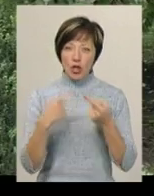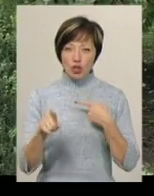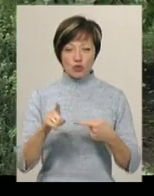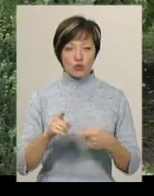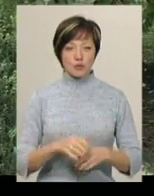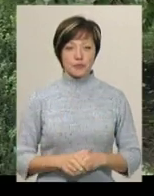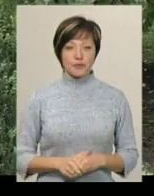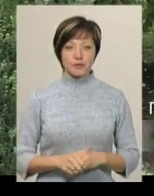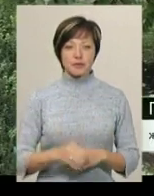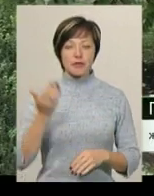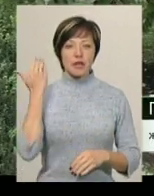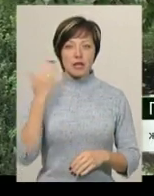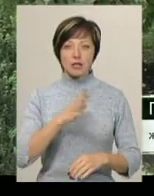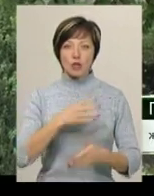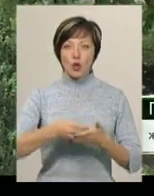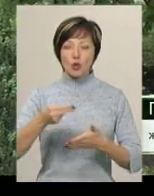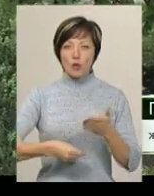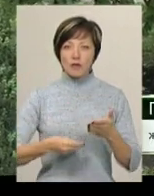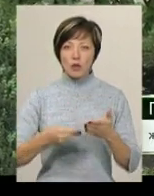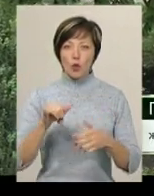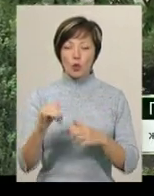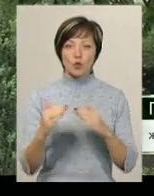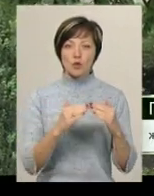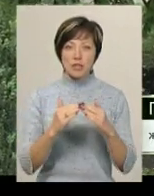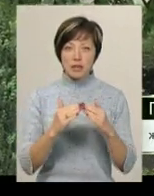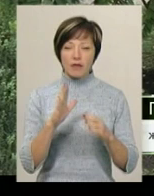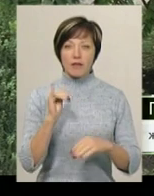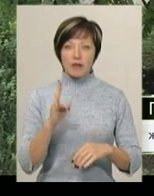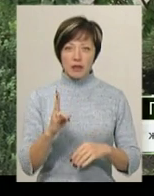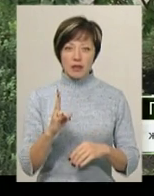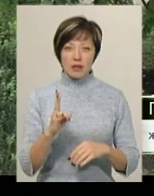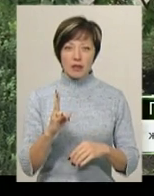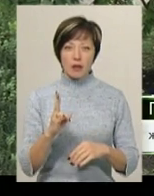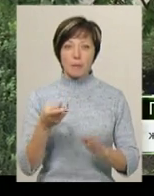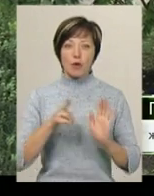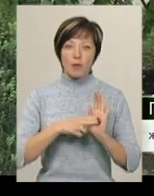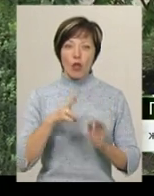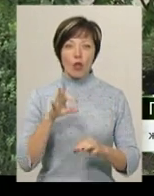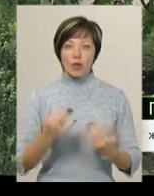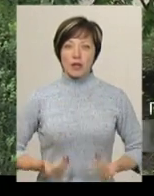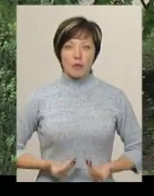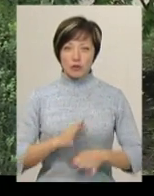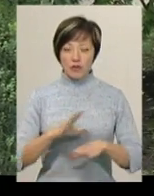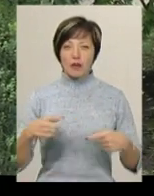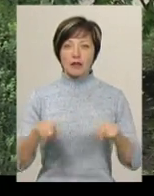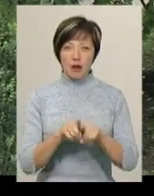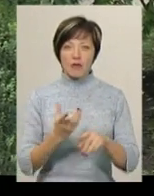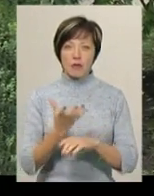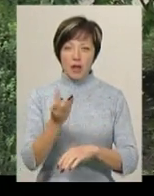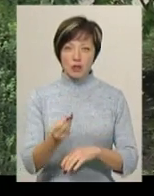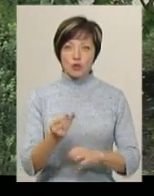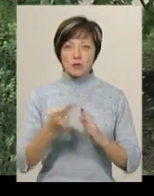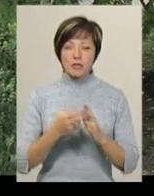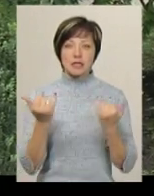Раніше вона брала довідки у сусідів, що він прописаний, але не проживає. І так її виплачували